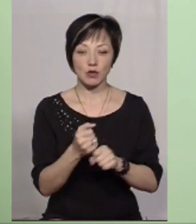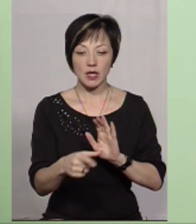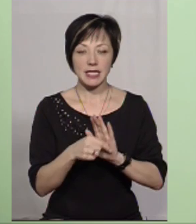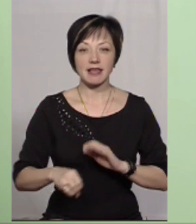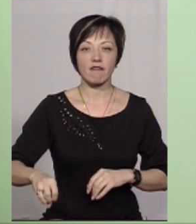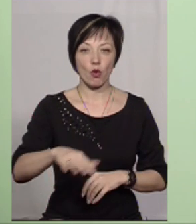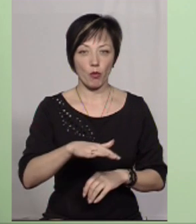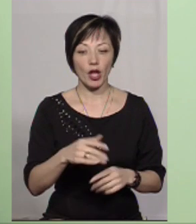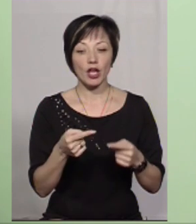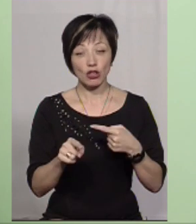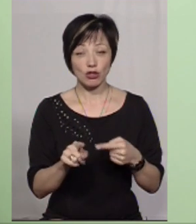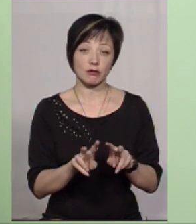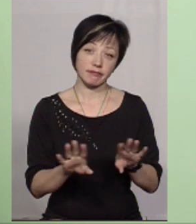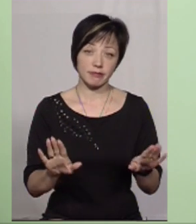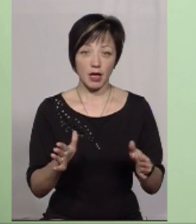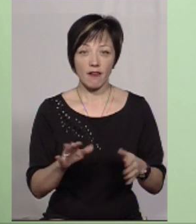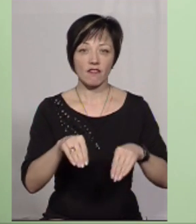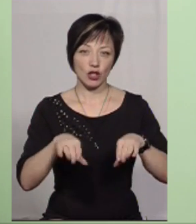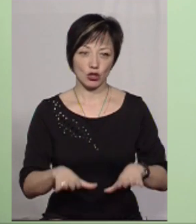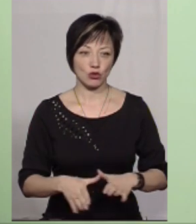Європою. Інші начебто вирішують.